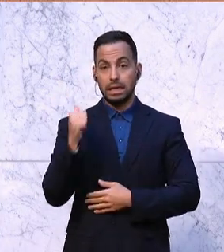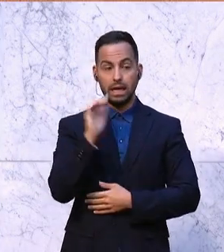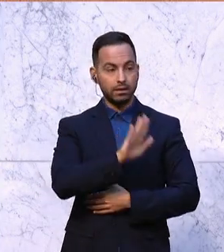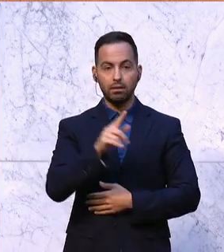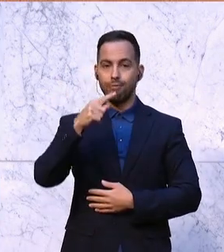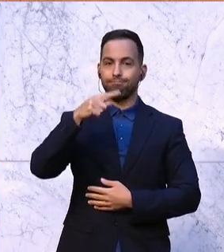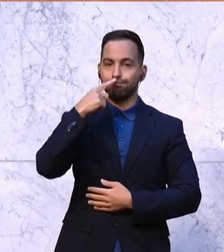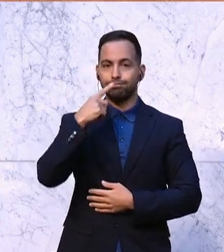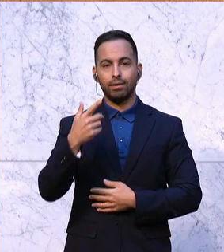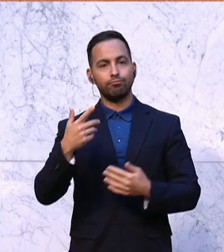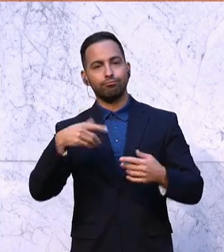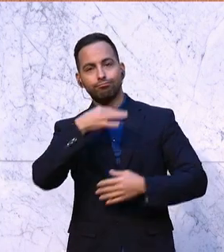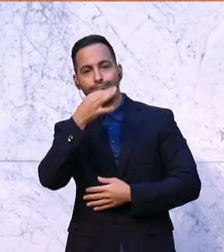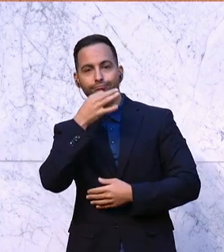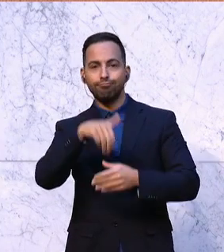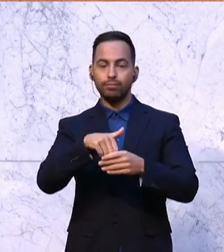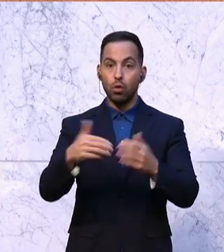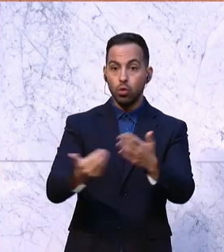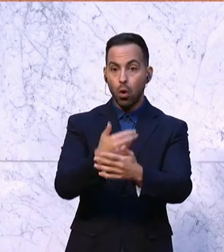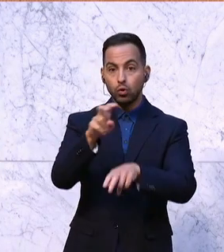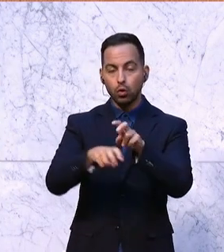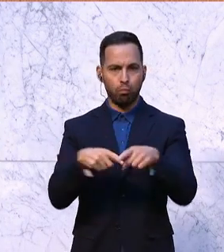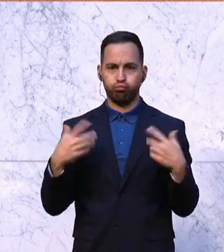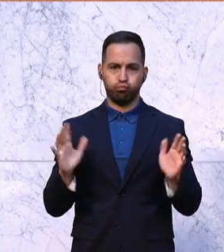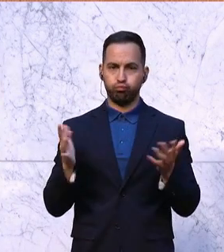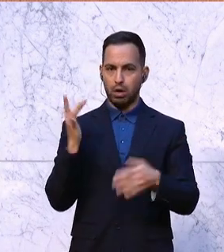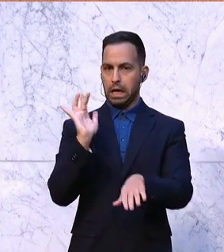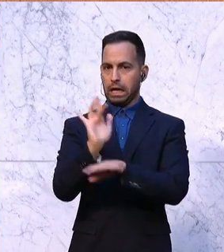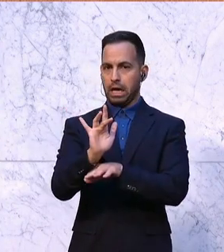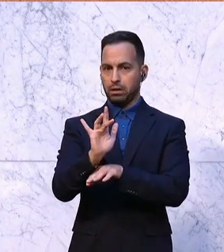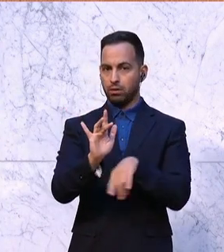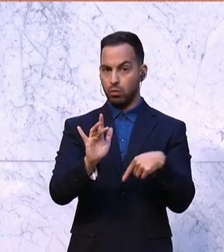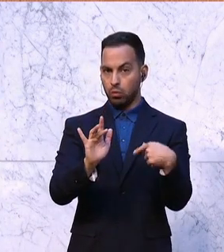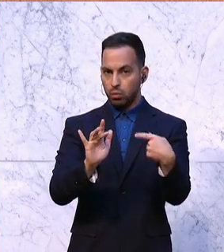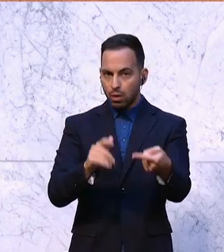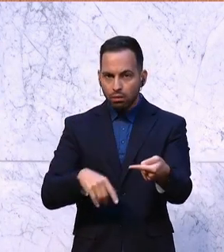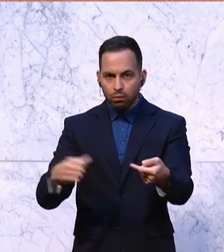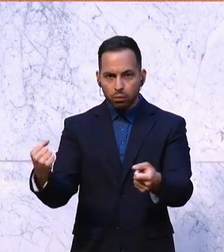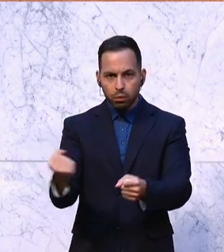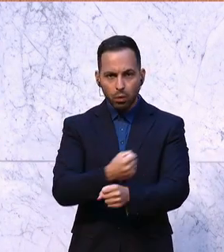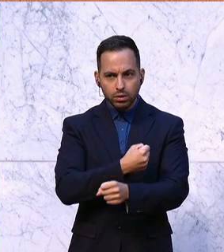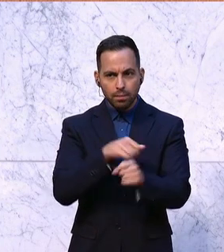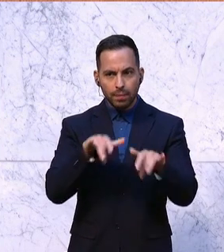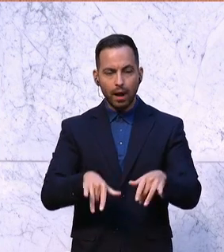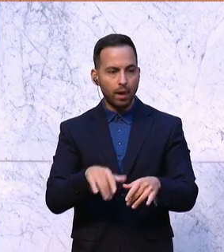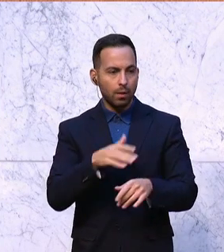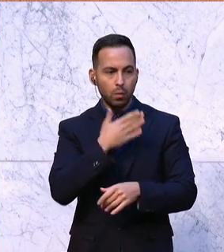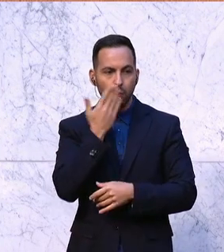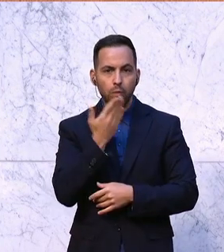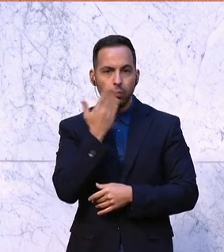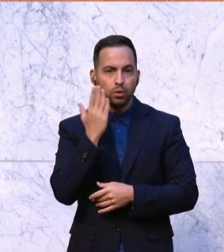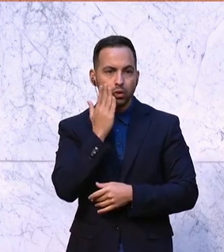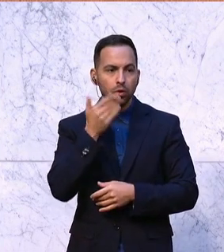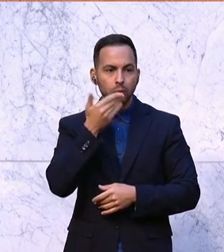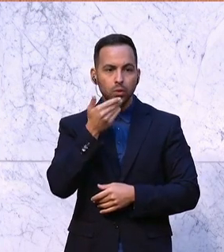Rede behauptet, dass Sie gegen neue Steuern sind und dann führen Sie aber trotzdem ganz ungeniert neue